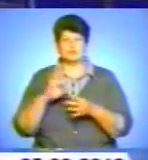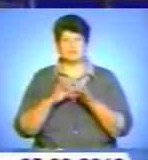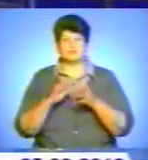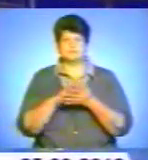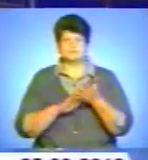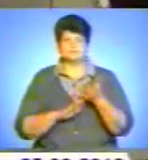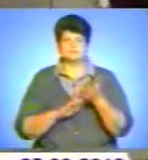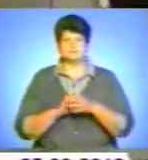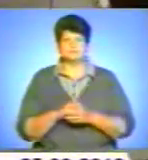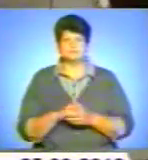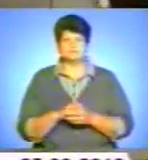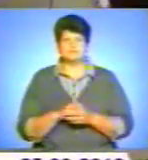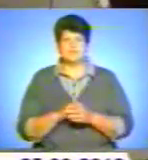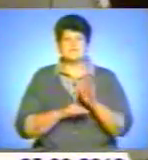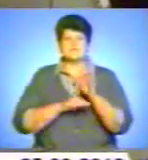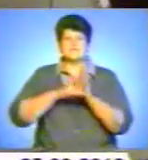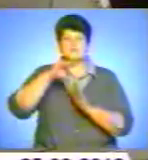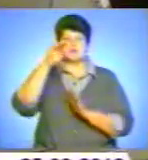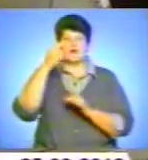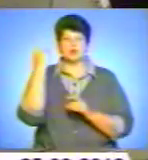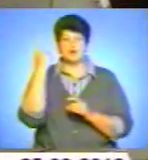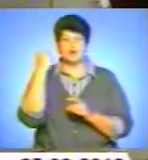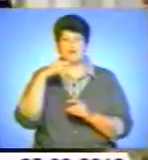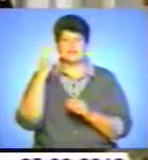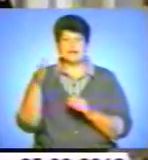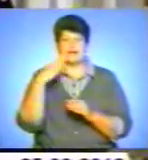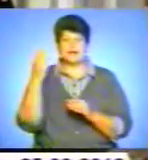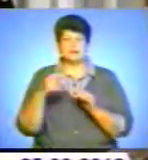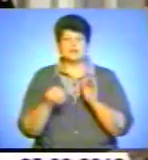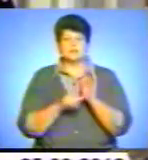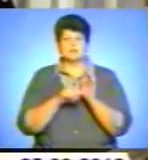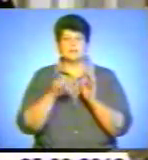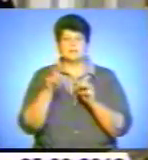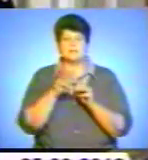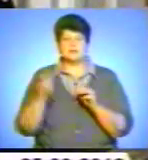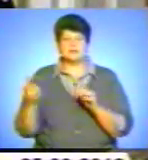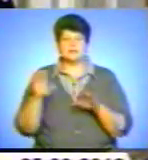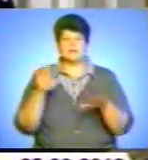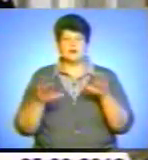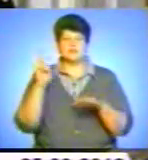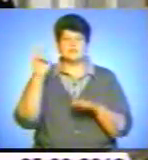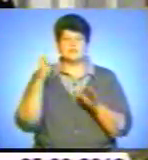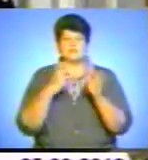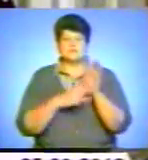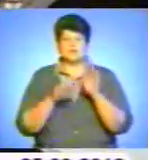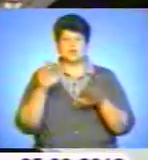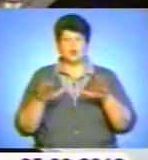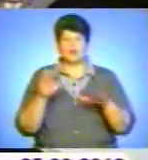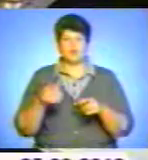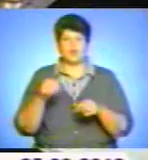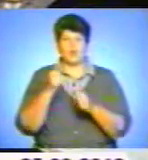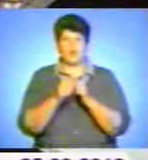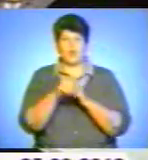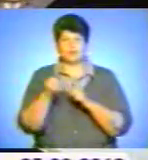сюжеті. Висота одного вітряка – 100 метрів. Основа – 6 металевих башт, вагою 280 тонн кожна. Сьогодні в Краматорську